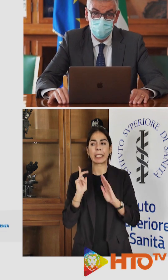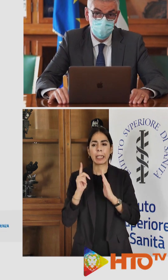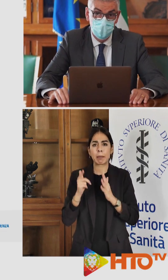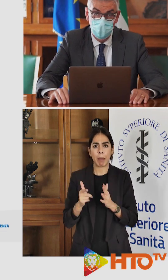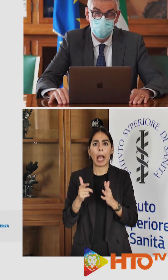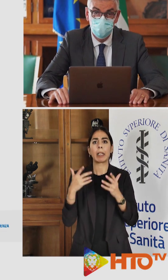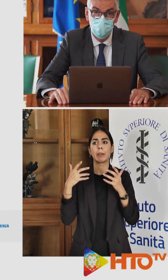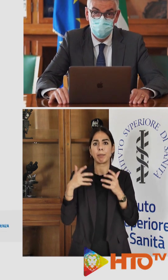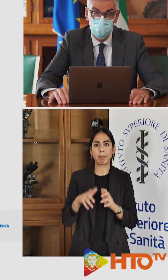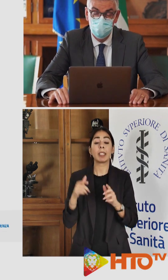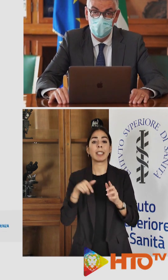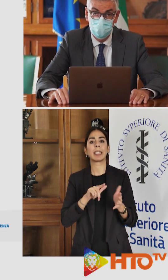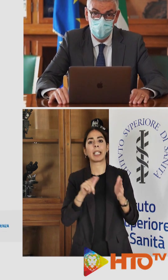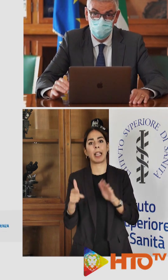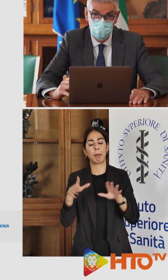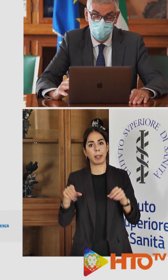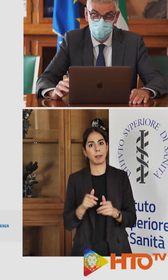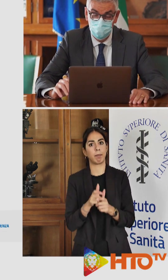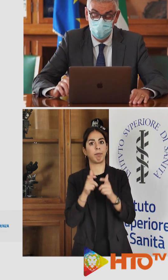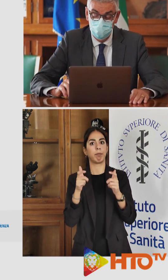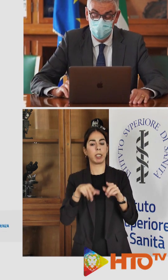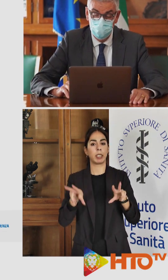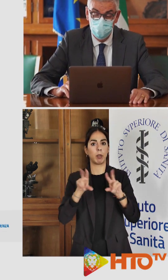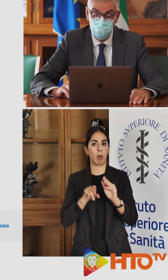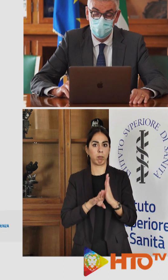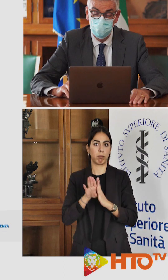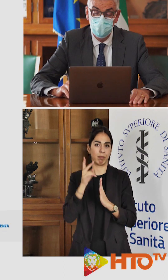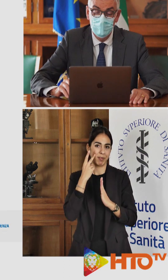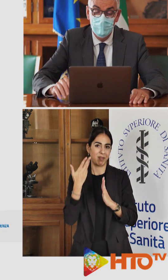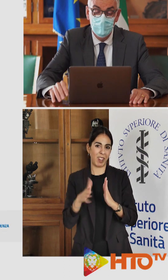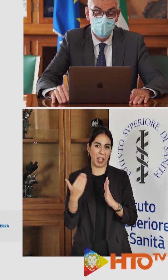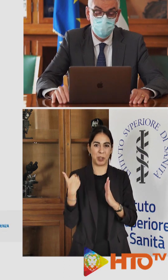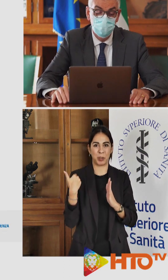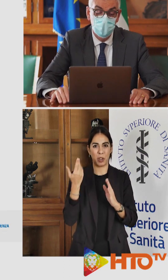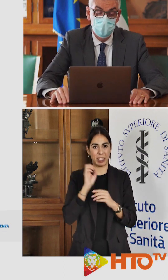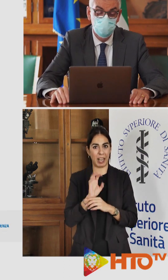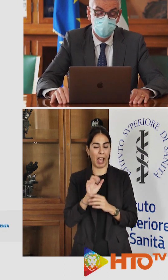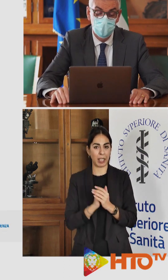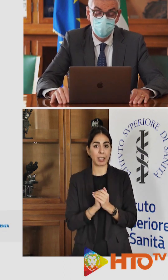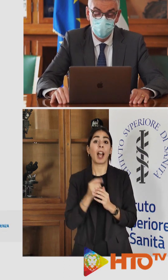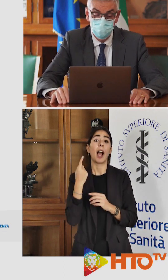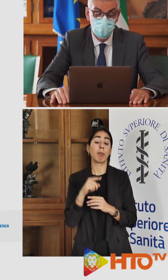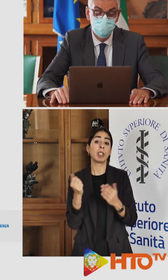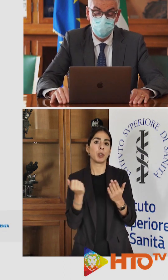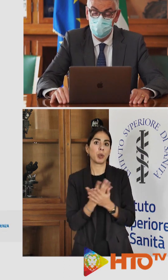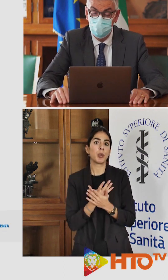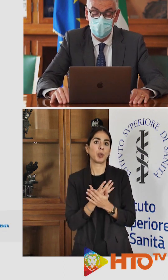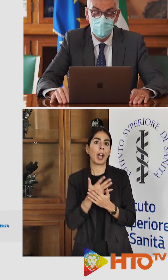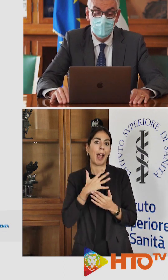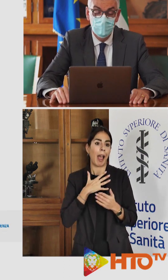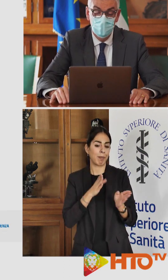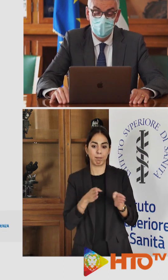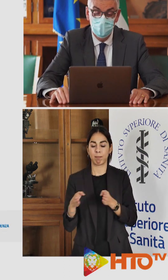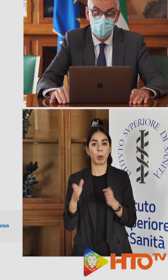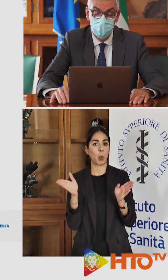questa settimana cominciano a ricrescere, l'abbiamo visto anche nei dati precedenti e questo avviene un po' in tutte le fasce di